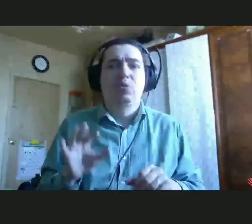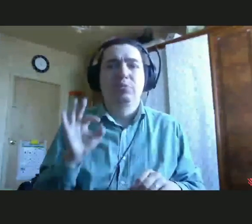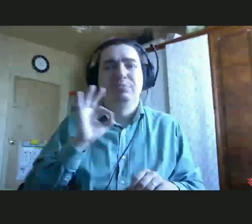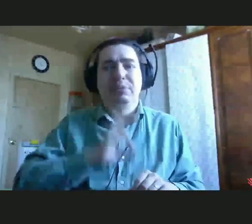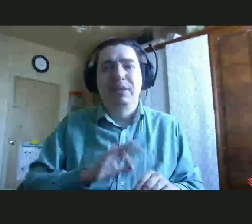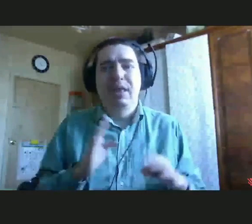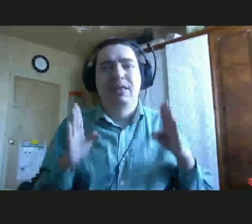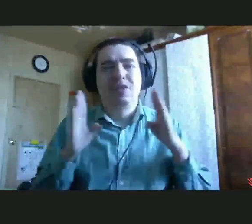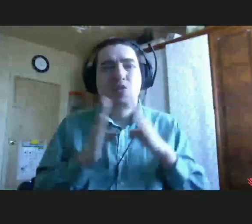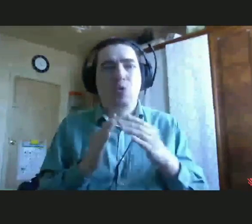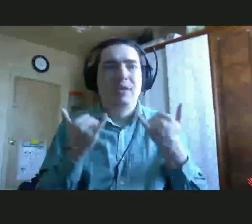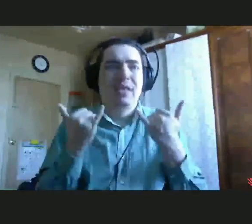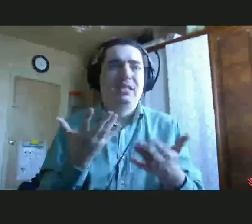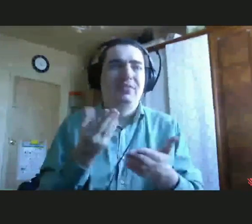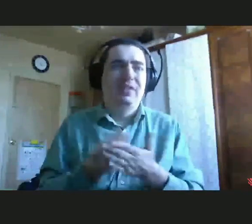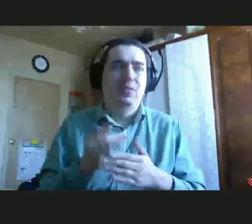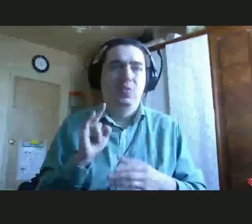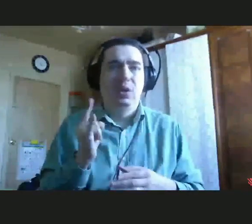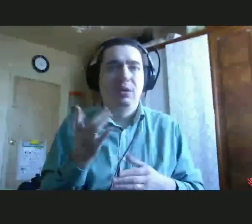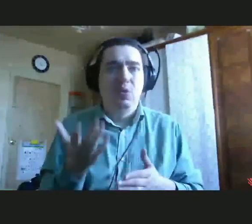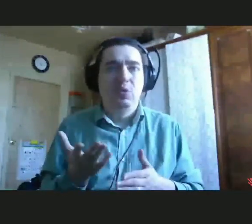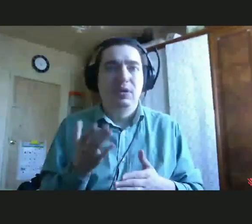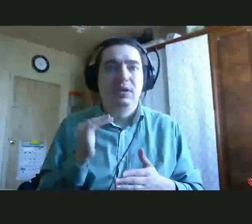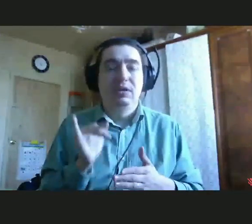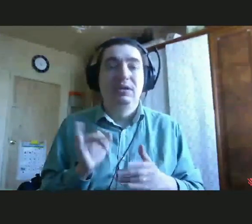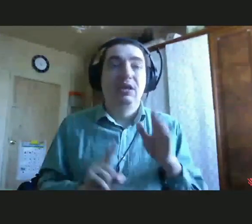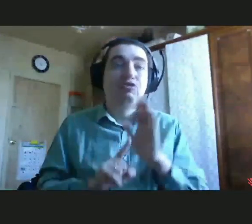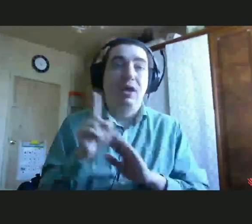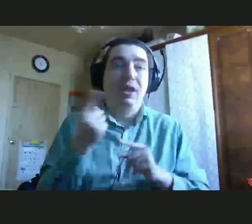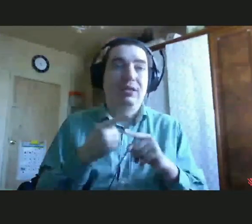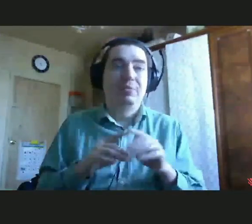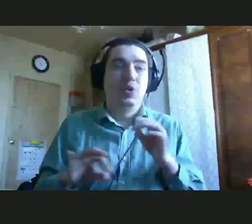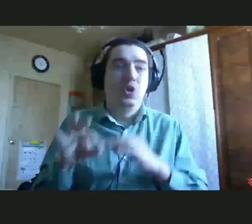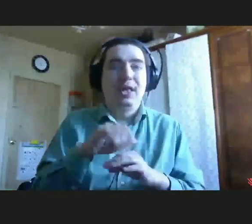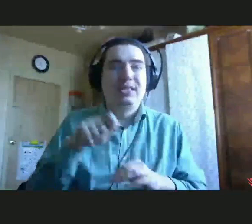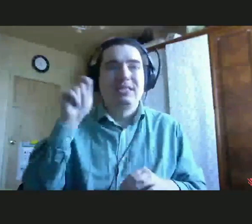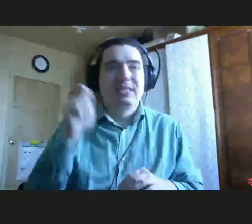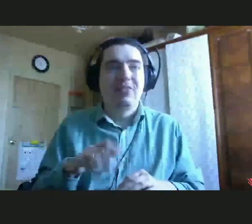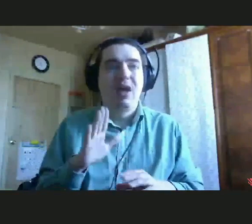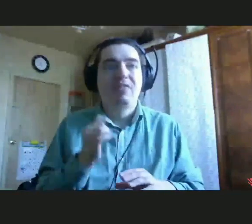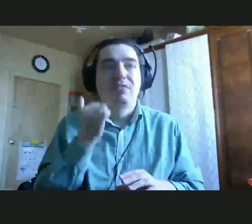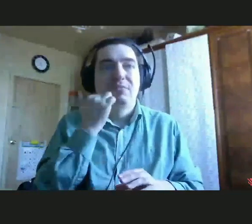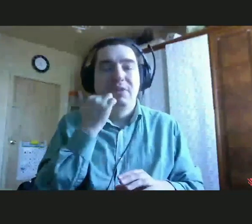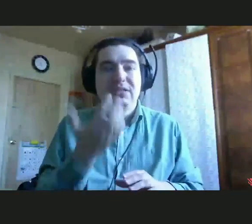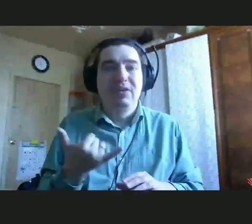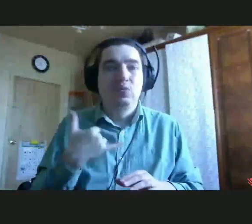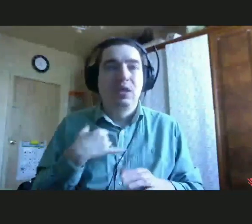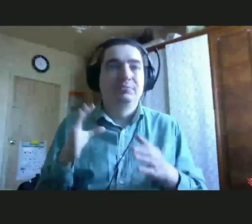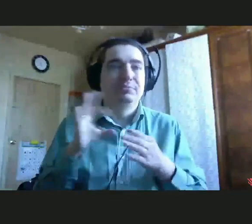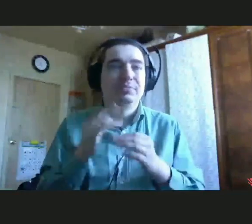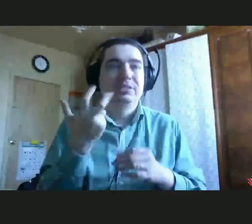со своим ребенком. Изначально этот проект стартовал в Москве, мы обучили 300 родителей,